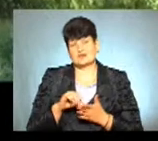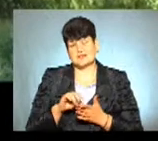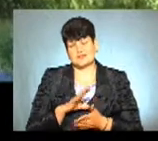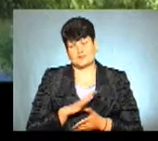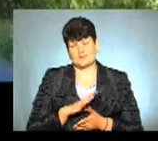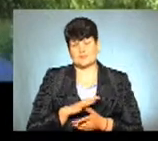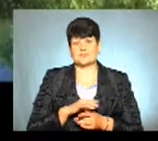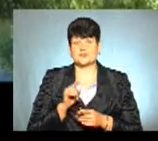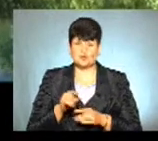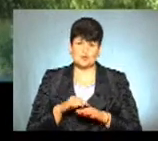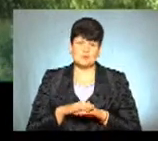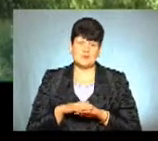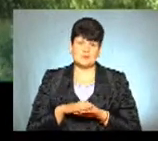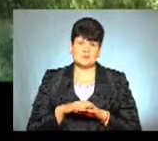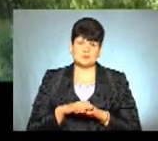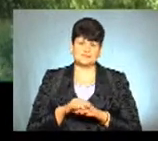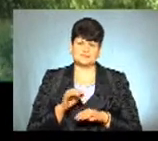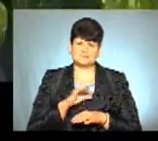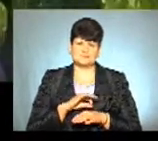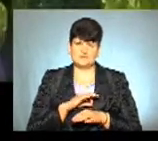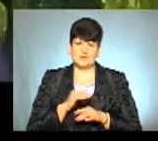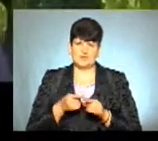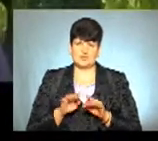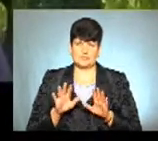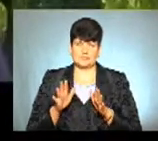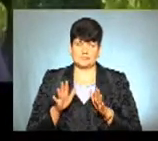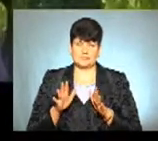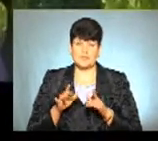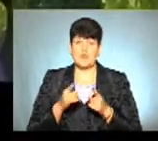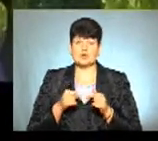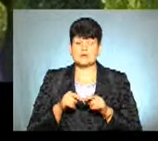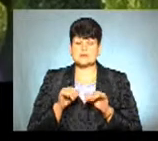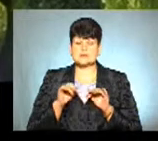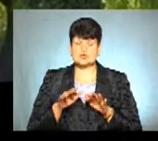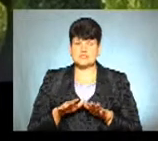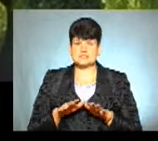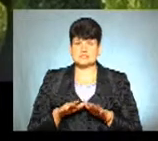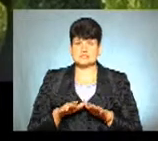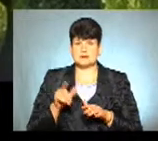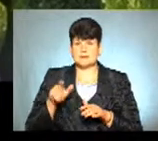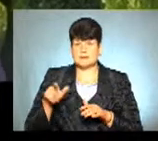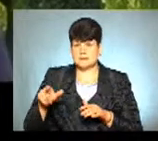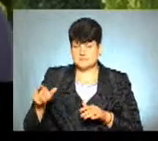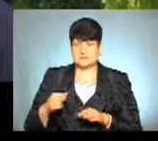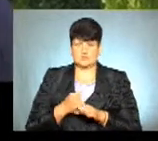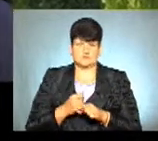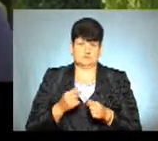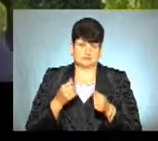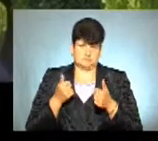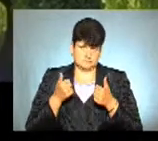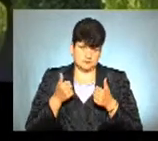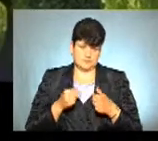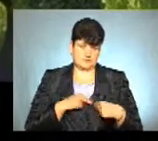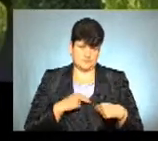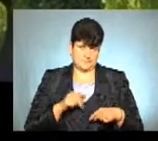власне, і математика не застосовується до такого випадку. По організації процесу, так, персонал спрацював доволі якісно. Звичайно, що